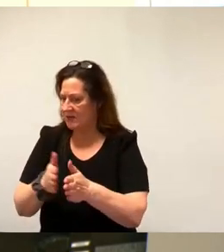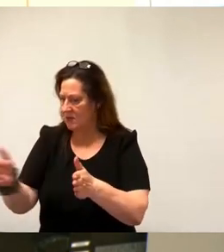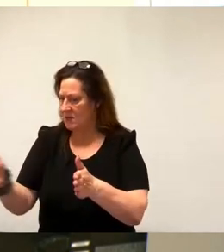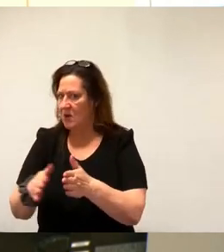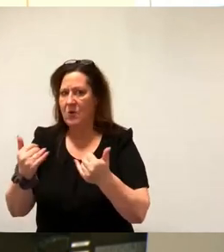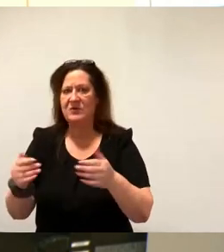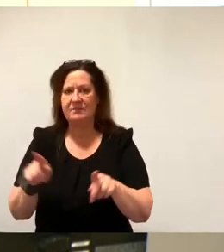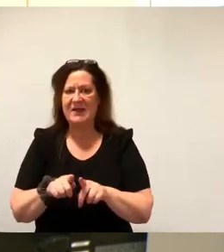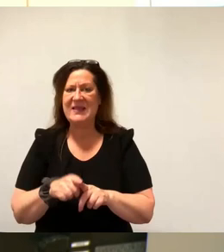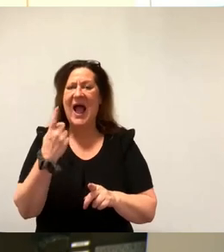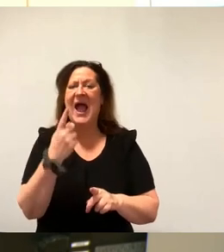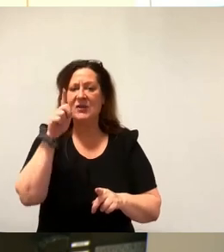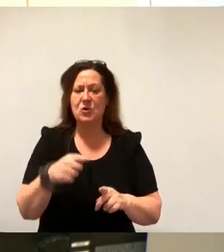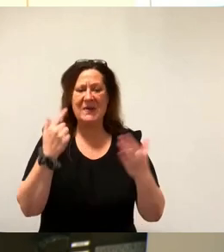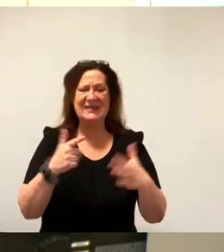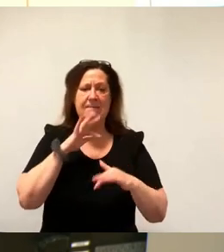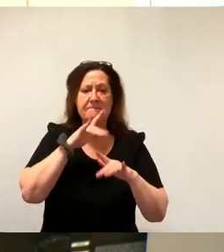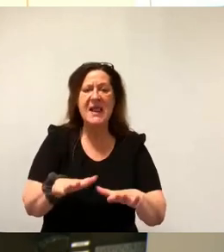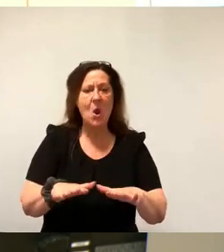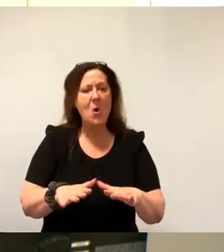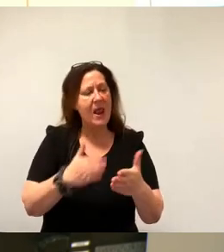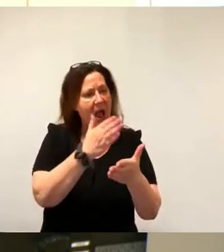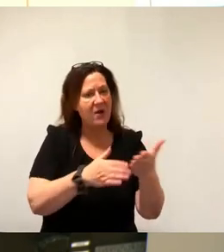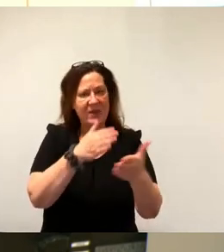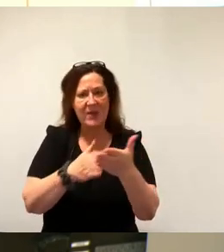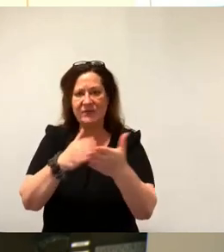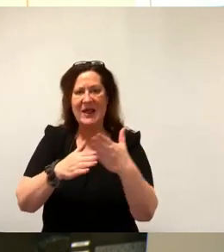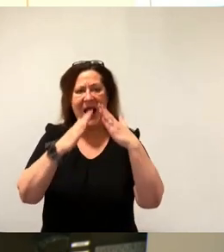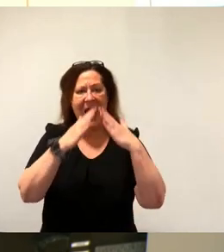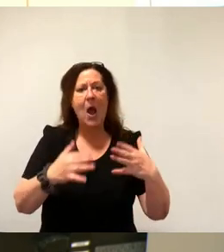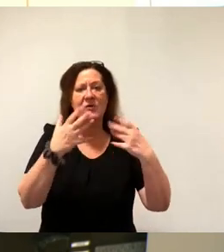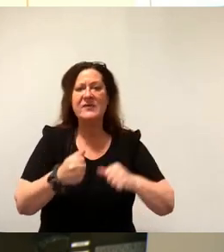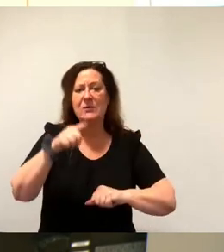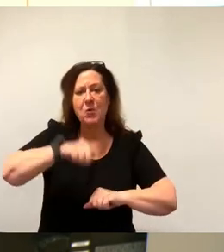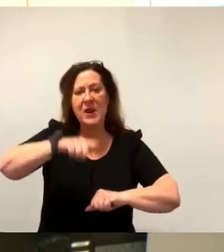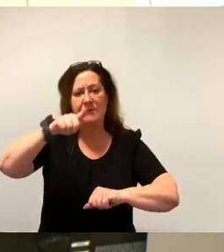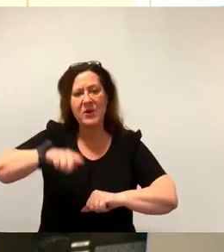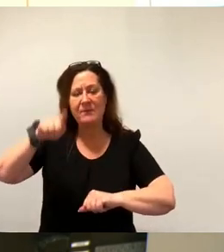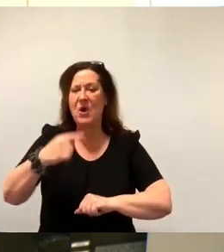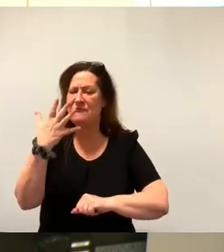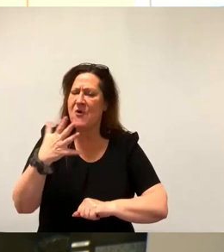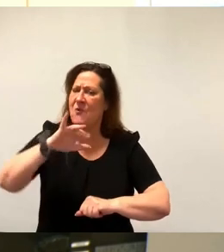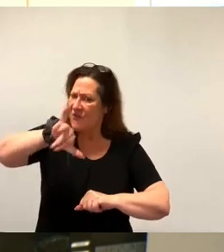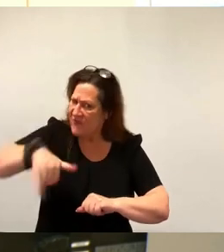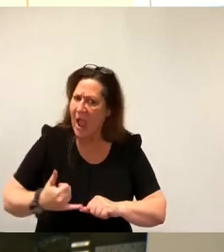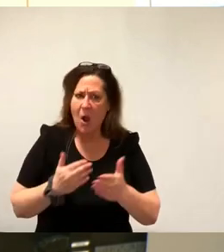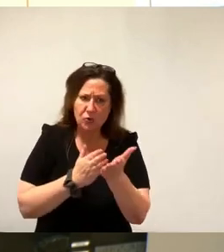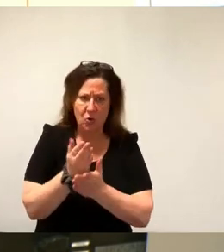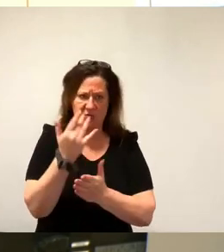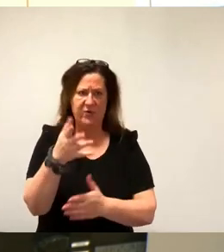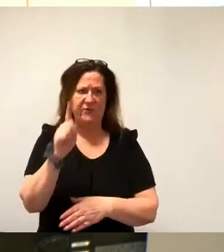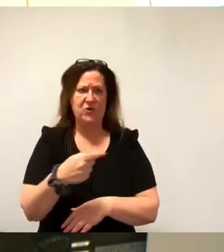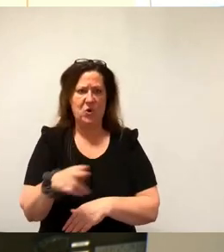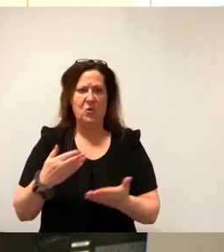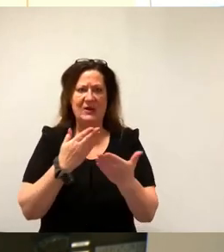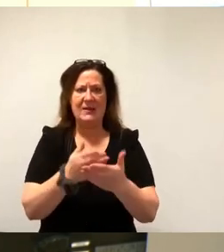Haushalte verteilen, könnte man jeden Haushalt monatlich mit 500 Euro über fünf Jahre bezuschussen. Wenn man dann nochmal die Fördermittel von Land